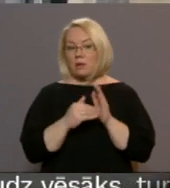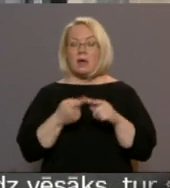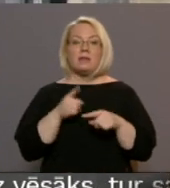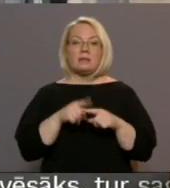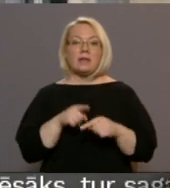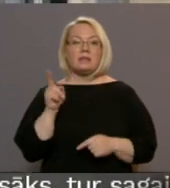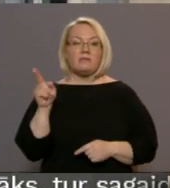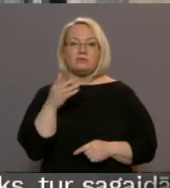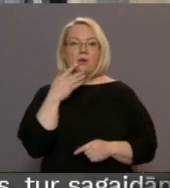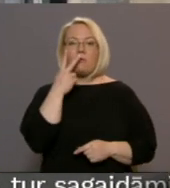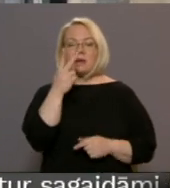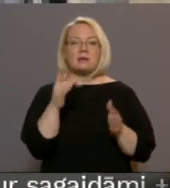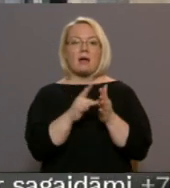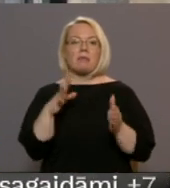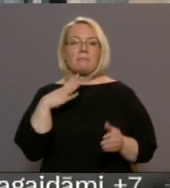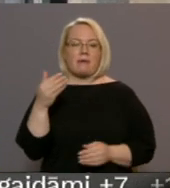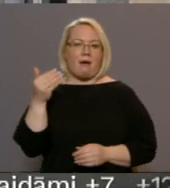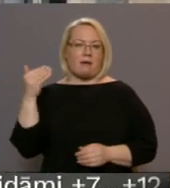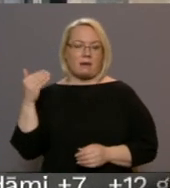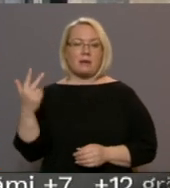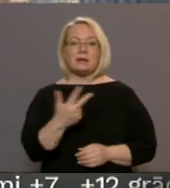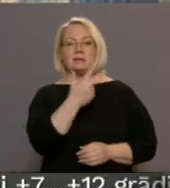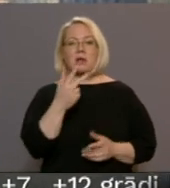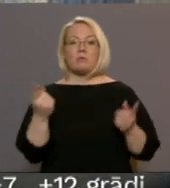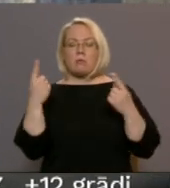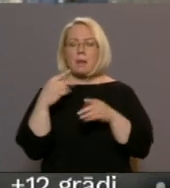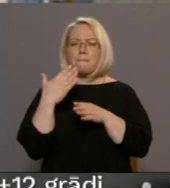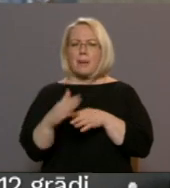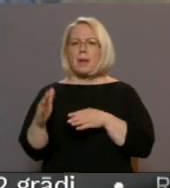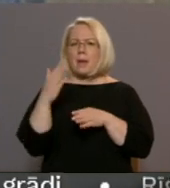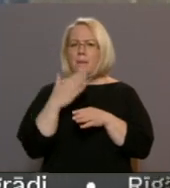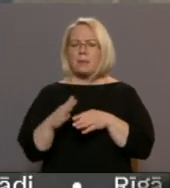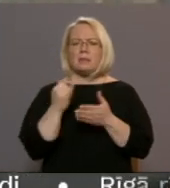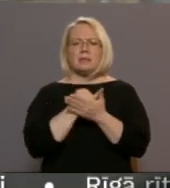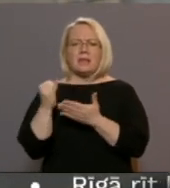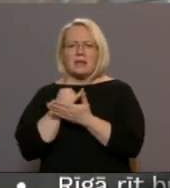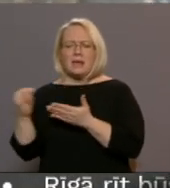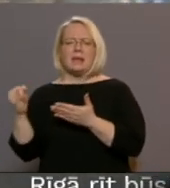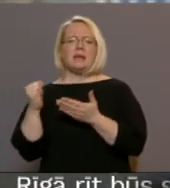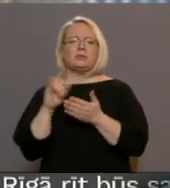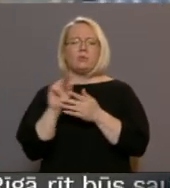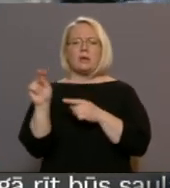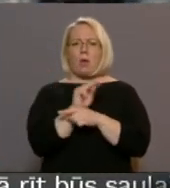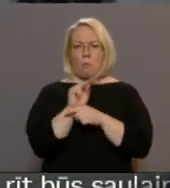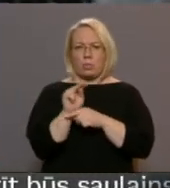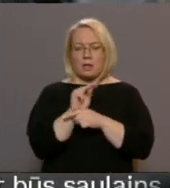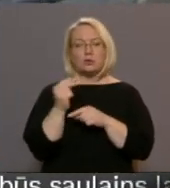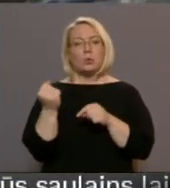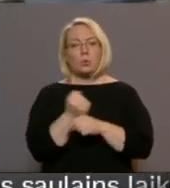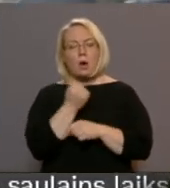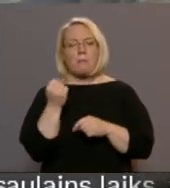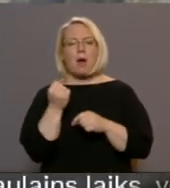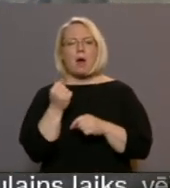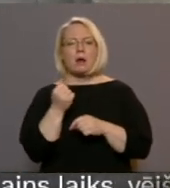tad viņš nav redzējis, kāda tā bija agrāk. Trīs gadu laikā soli pa solim tieko tīrīts, attīrīts un remontēts. Tomēr pat